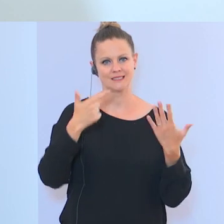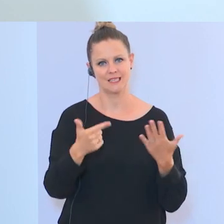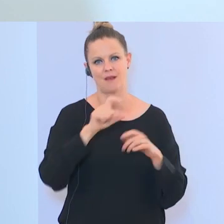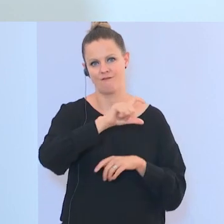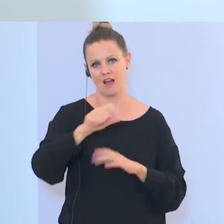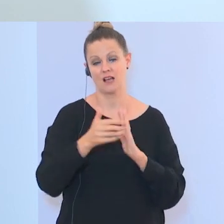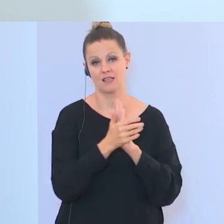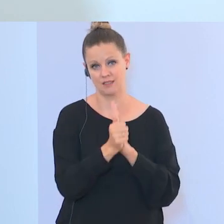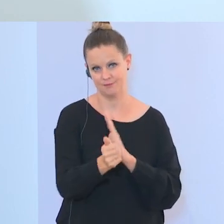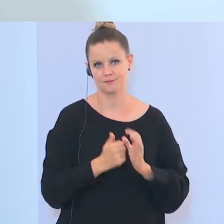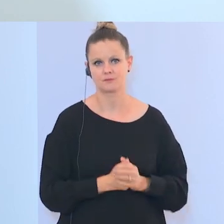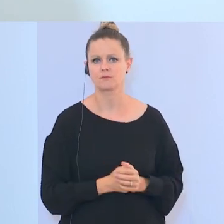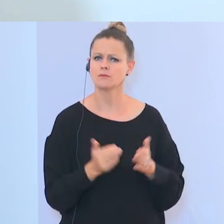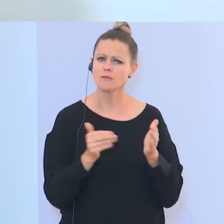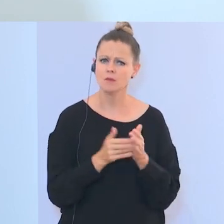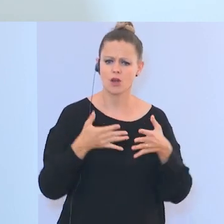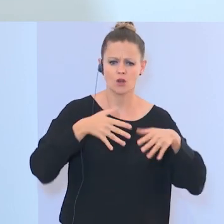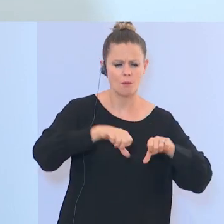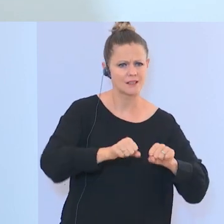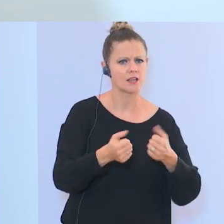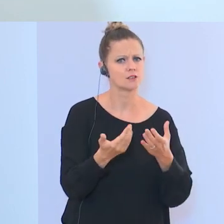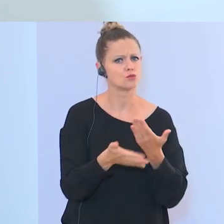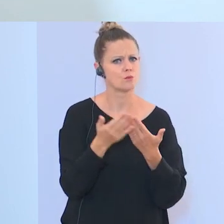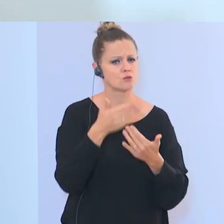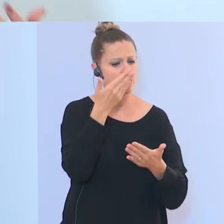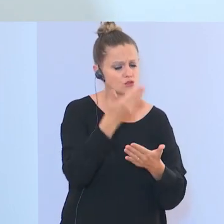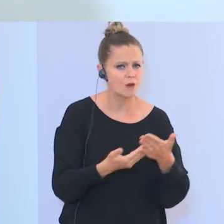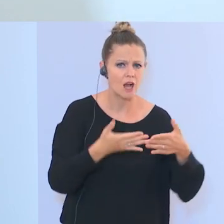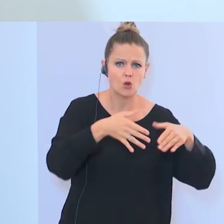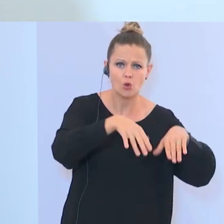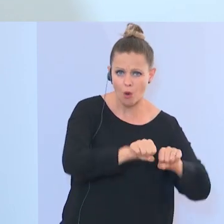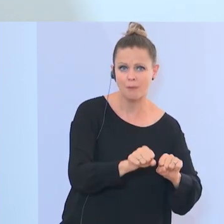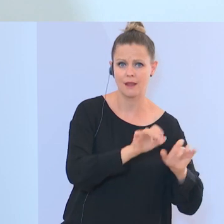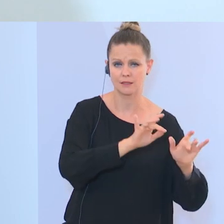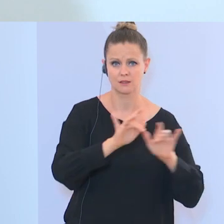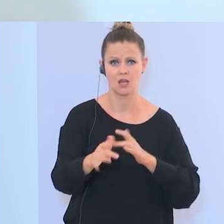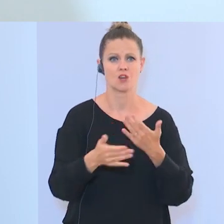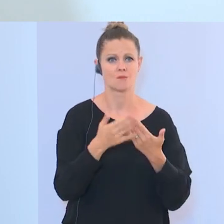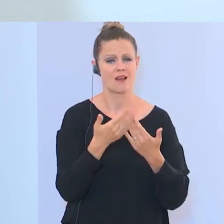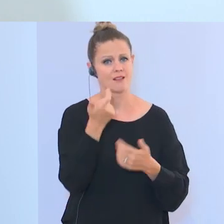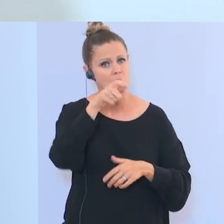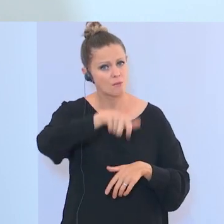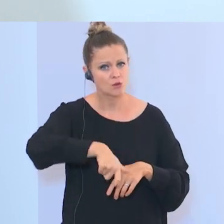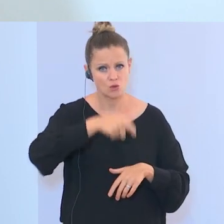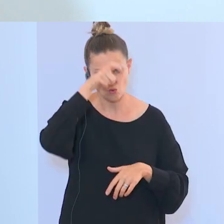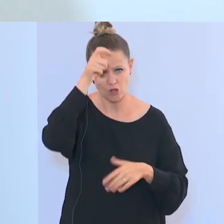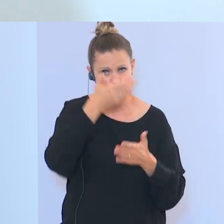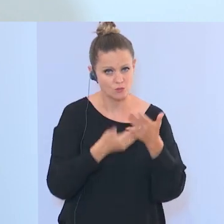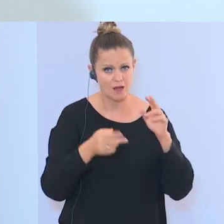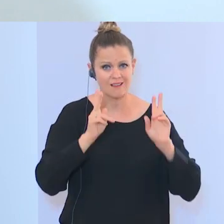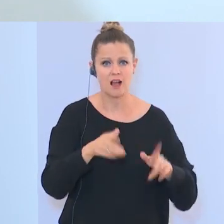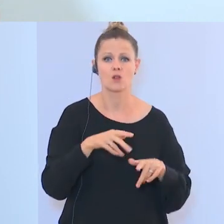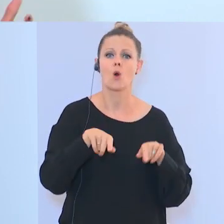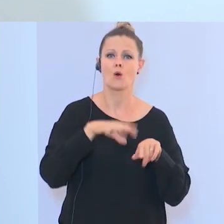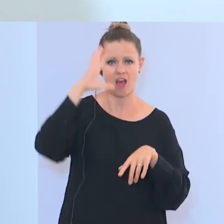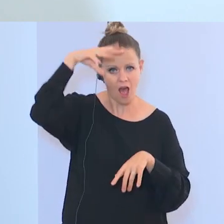Da wird es Kompetenzen oder braucht es Kompetenzen wie Sprachkompetenzen, dass man auch beispielsweise jemanden hat, der türkisch spricht, dass man auch jemanden hat, der arabisch